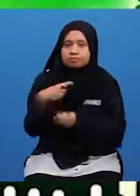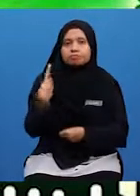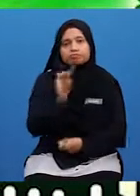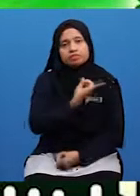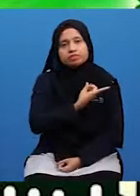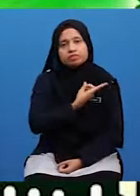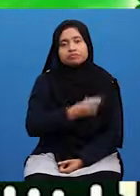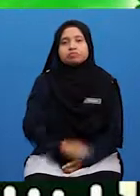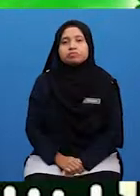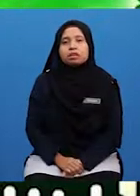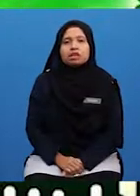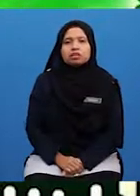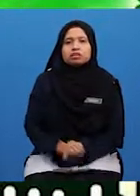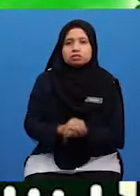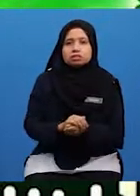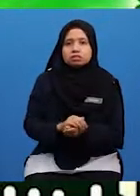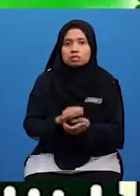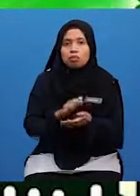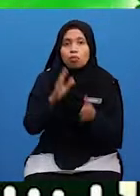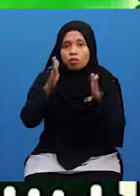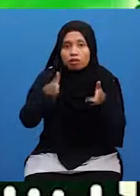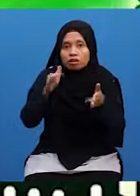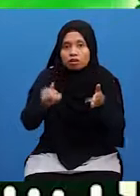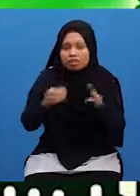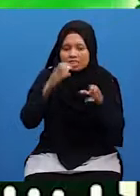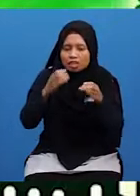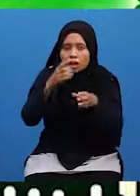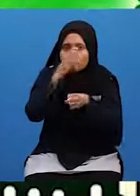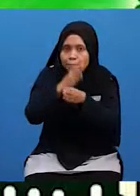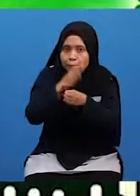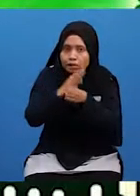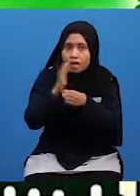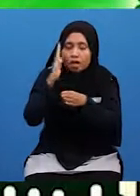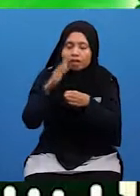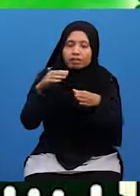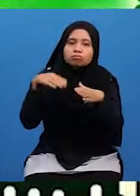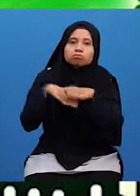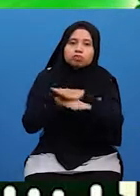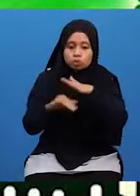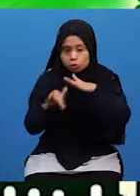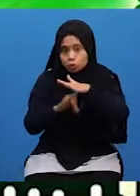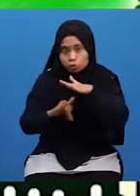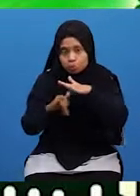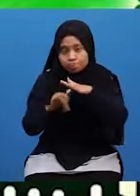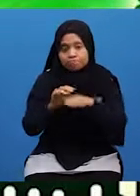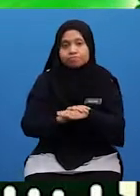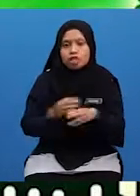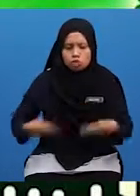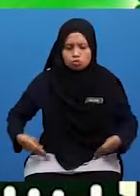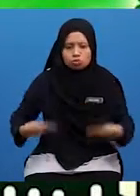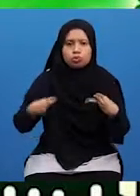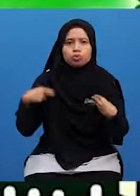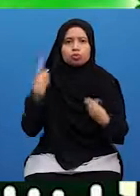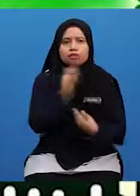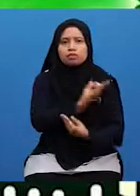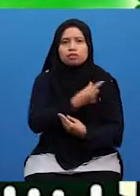Malah Kepada orang yang bercakap benar Akan masuk ke syurga Hidup kita